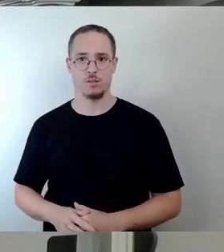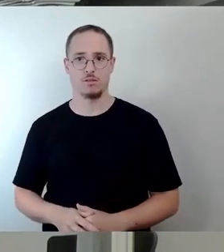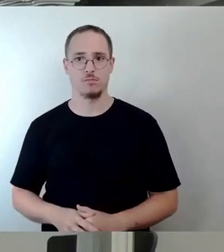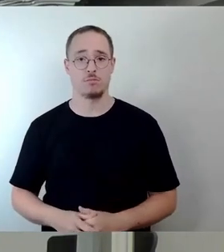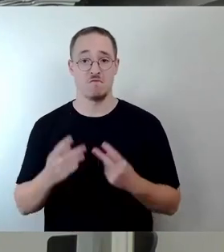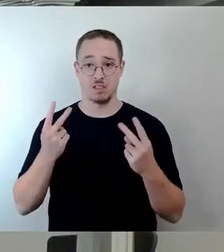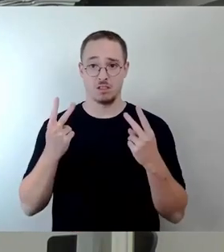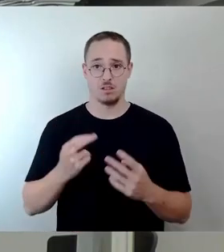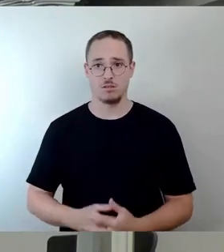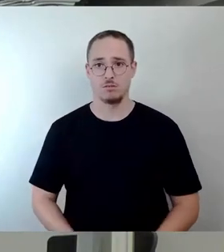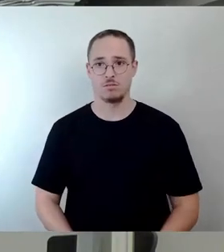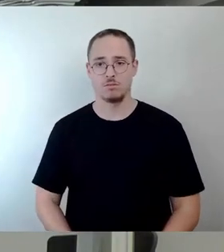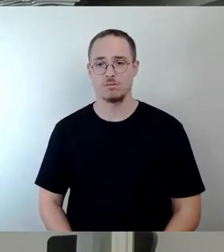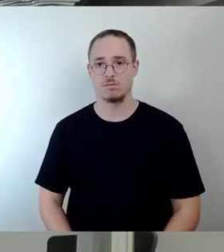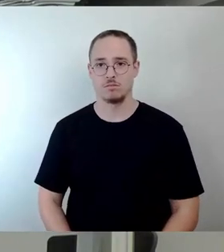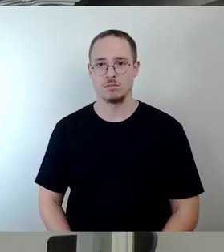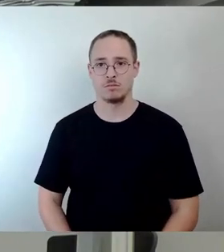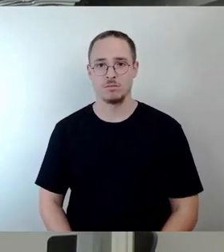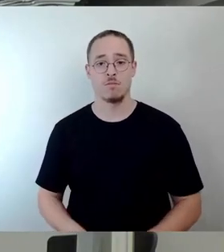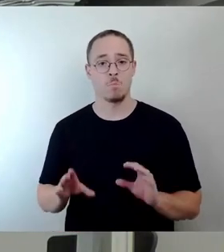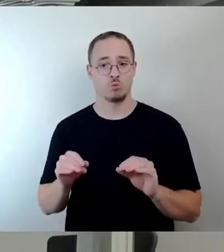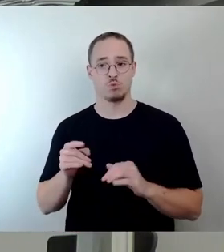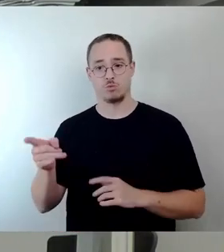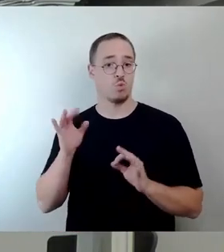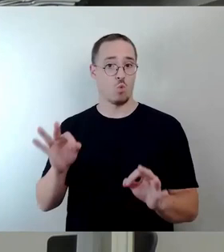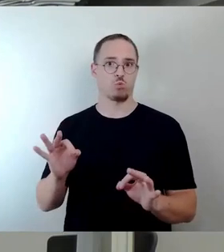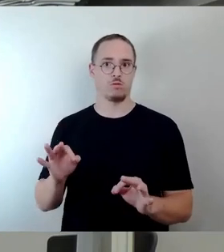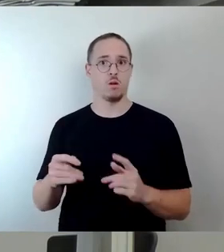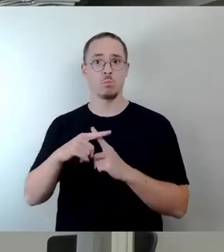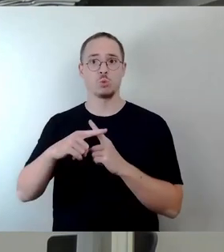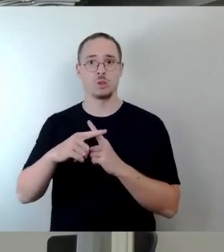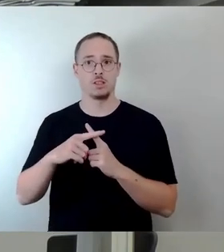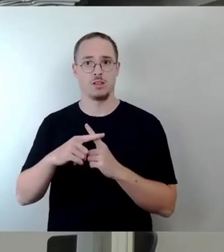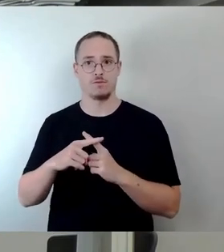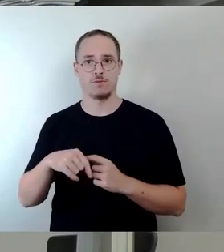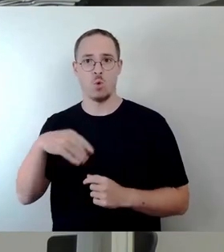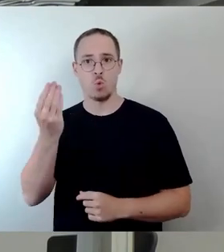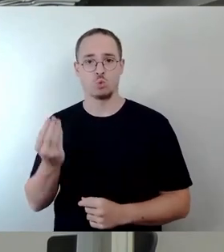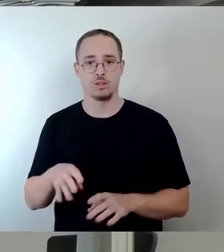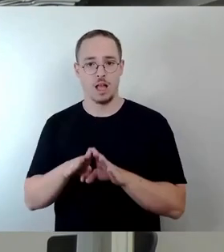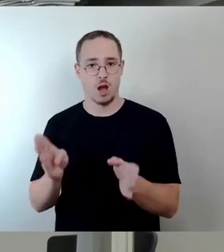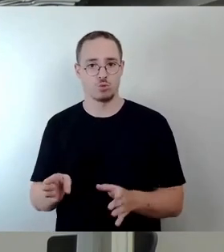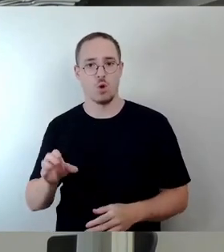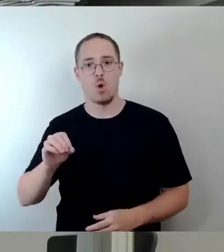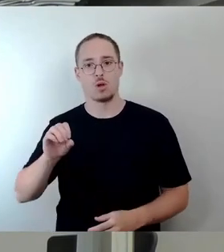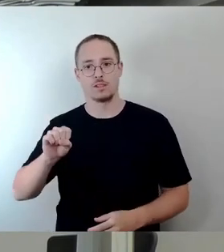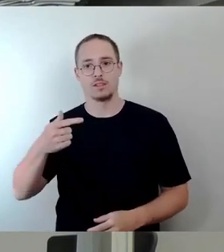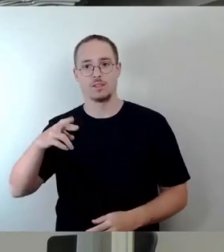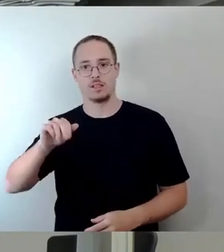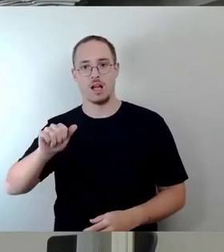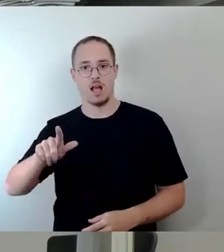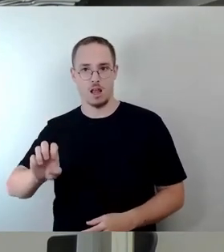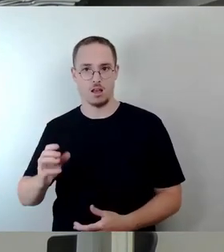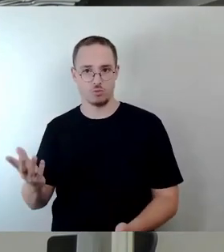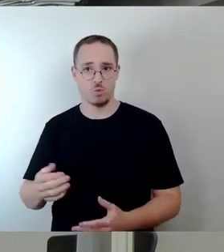ist eine gute Nutzung, die jetzt da reinkommen soll. Es ist das Kunsthaus und es ist die Australe. Und beides sind ganz wichtige Bestandteile der